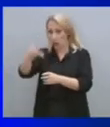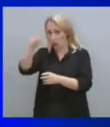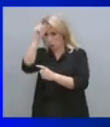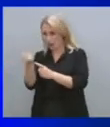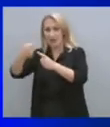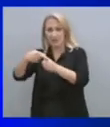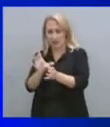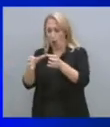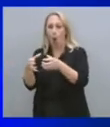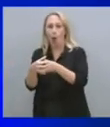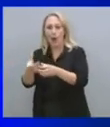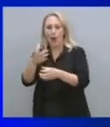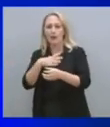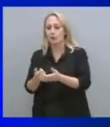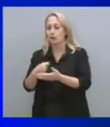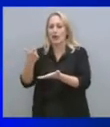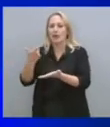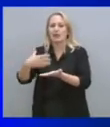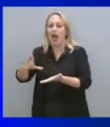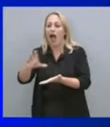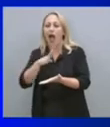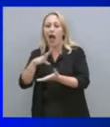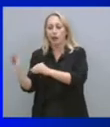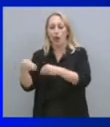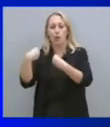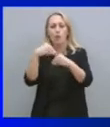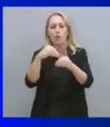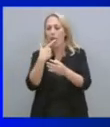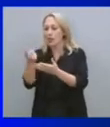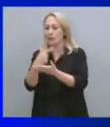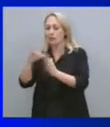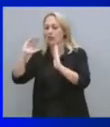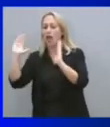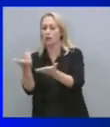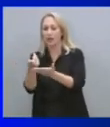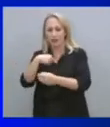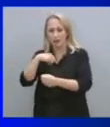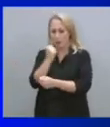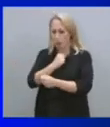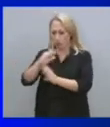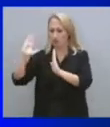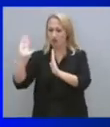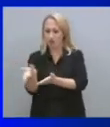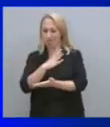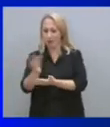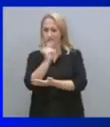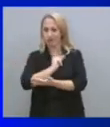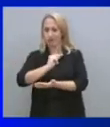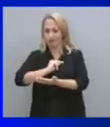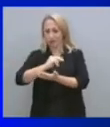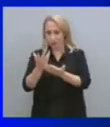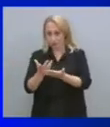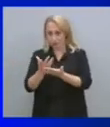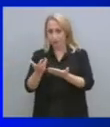διακινητών ανθρώπων οι οποίοι εκμεταλλεύονται τον ανθρώπινο πόνο για να αποκομίσουν σημαντικά οικονομικά